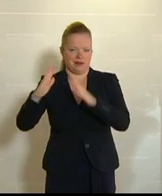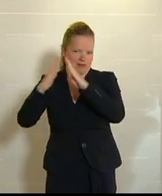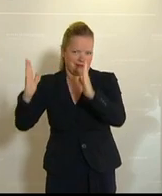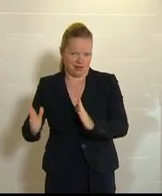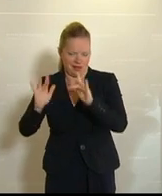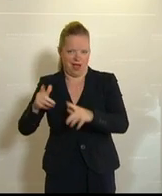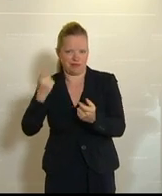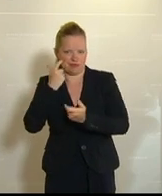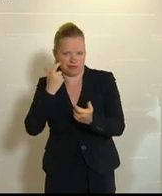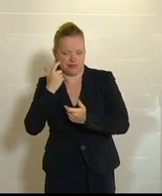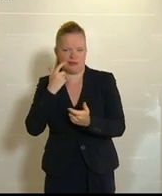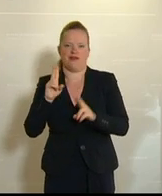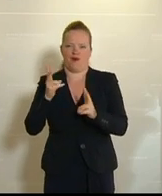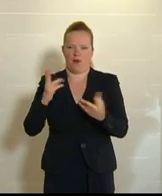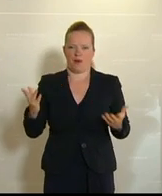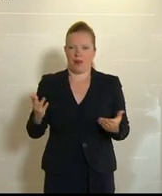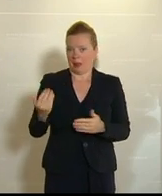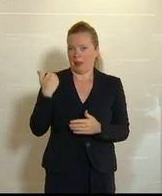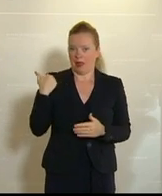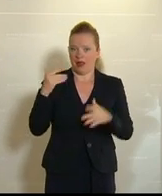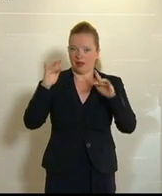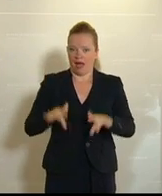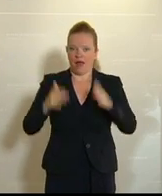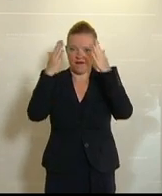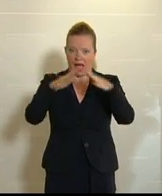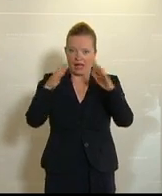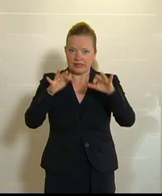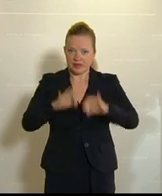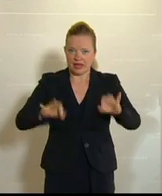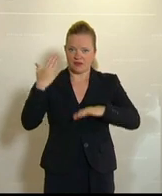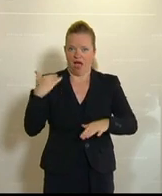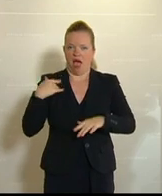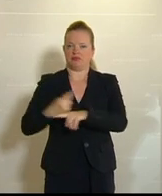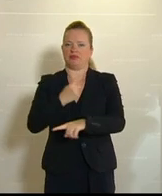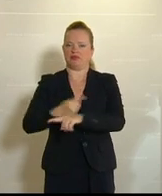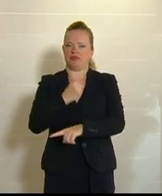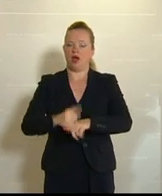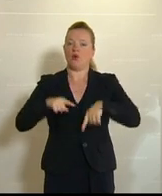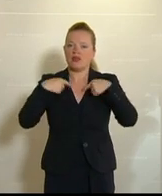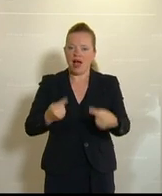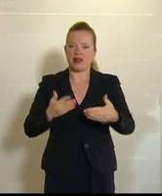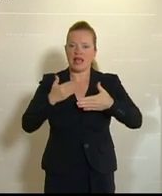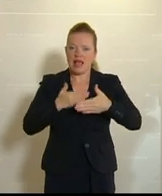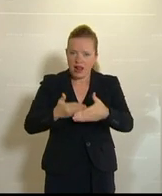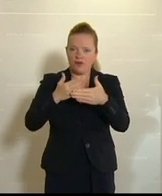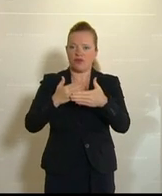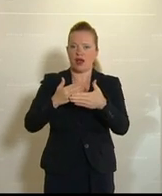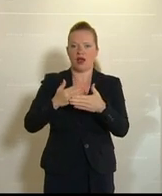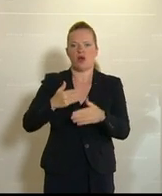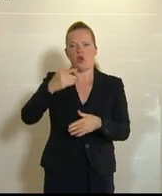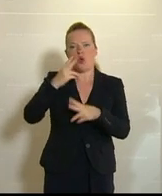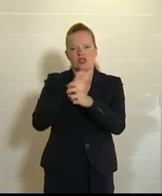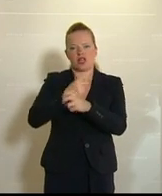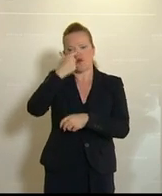Die lachen sich ja wirklich schief. Eben hat er noch über das Weihnachtsfest gelästert und dann kommt ein Hilfsersuchen der österreichischen Volkspartei. Der